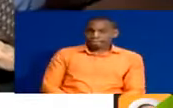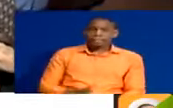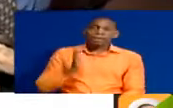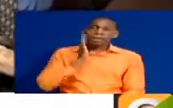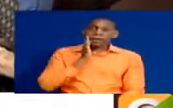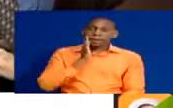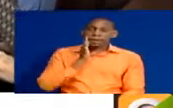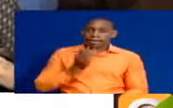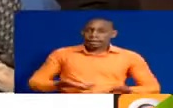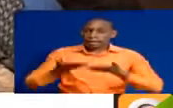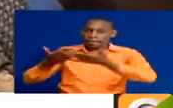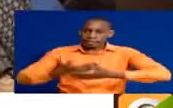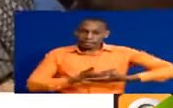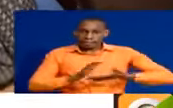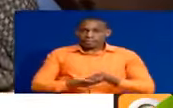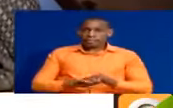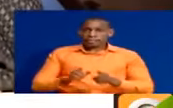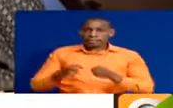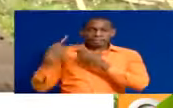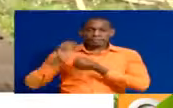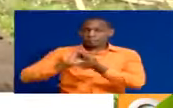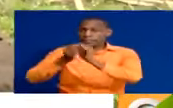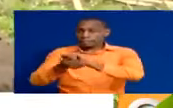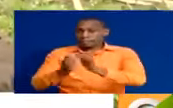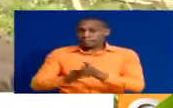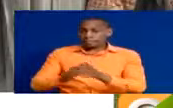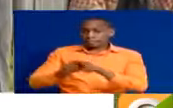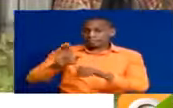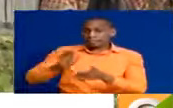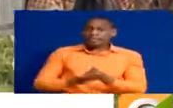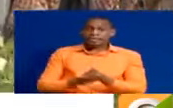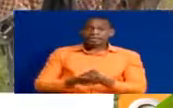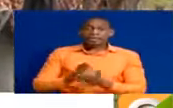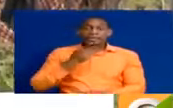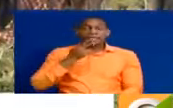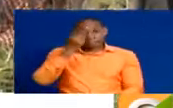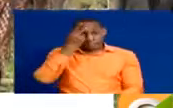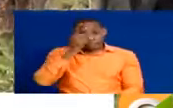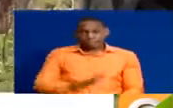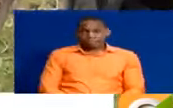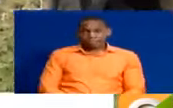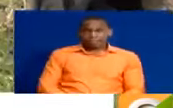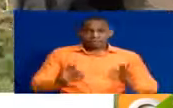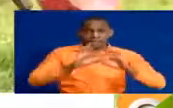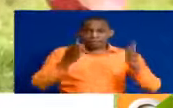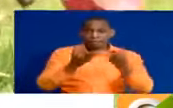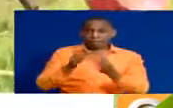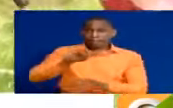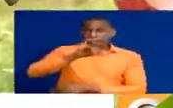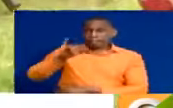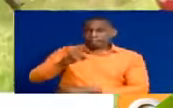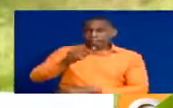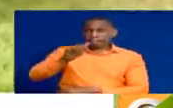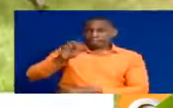Mamaki anampokeza mtoto na majukumu ya nabadilika. Yeye pia ni mzazi. Familia ya jen